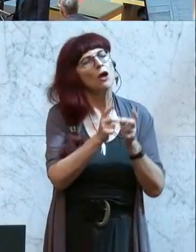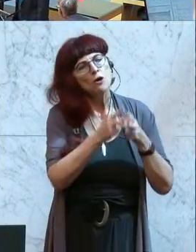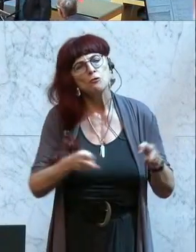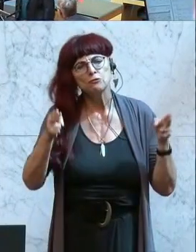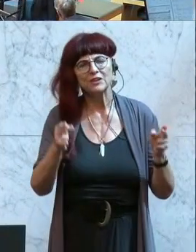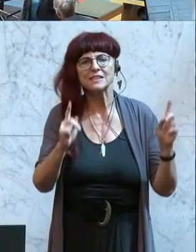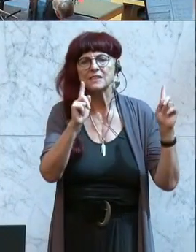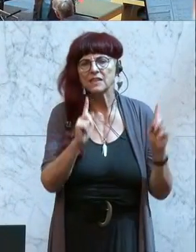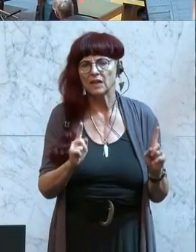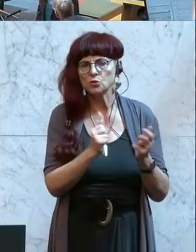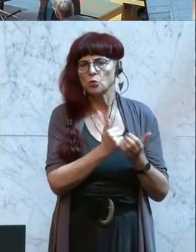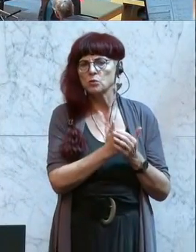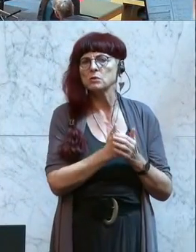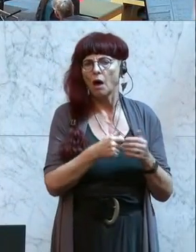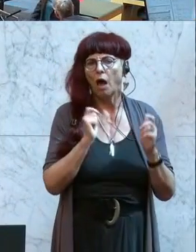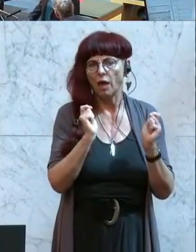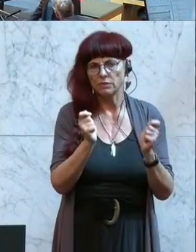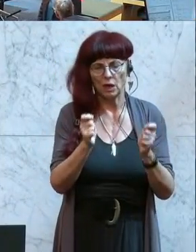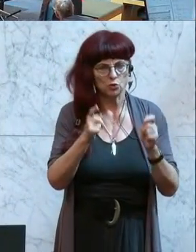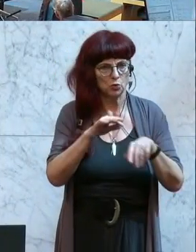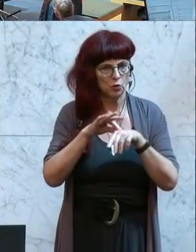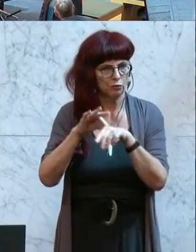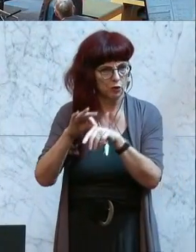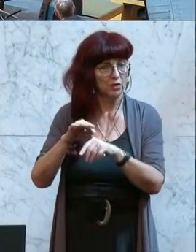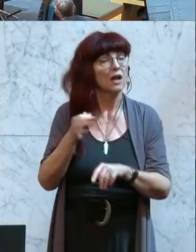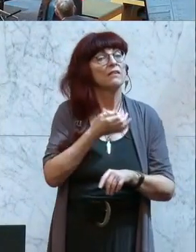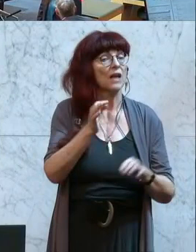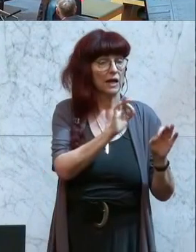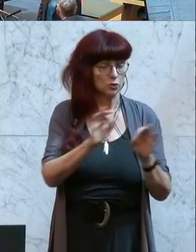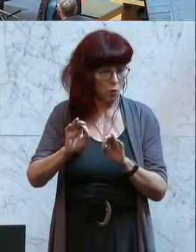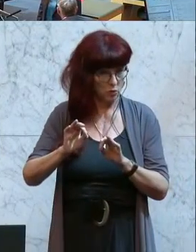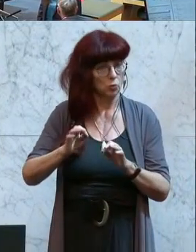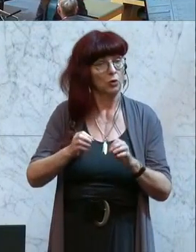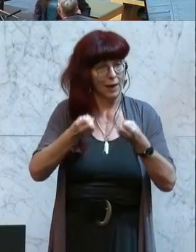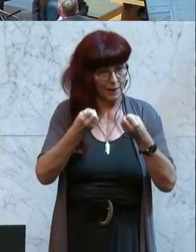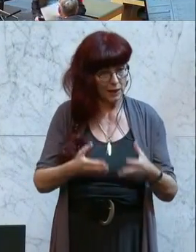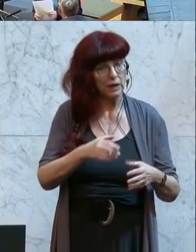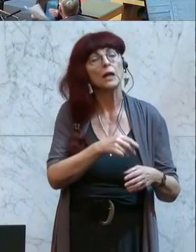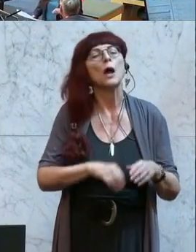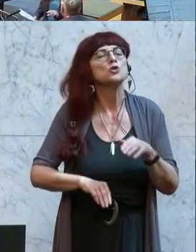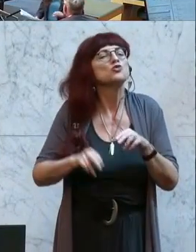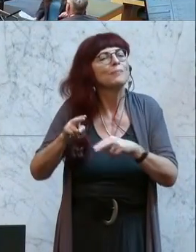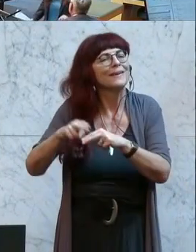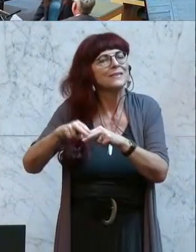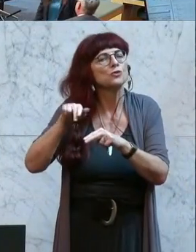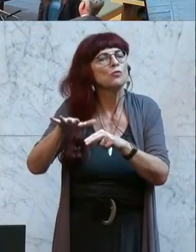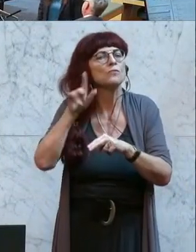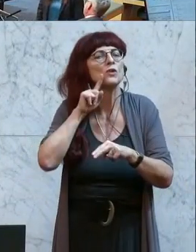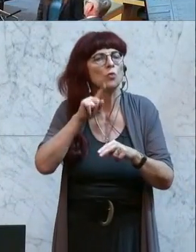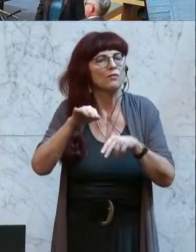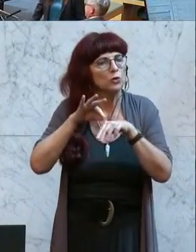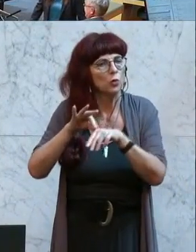unterschreiben, hat die Zahl der Volksbegehren sprunghaft zugenommen. Allein heute werden zehn